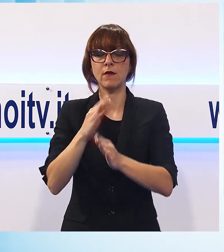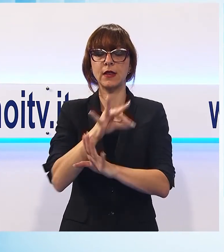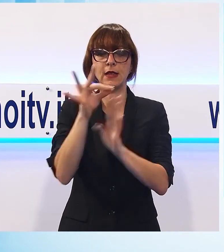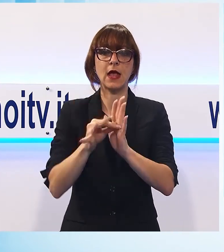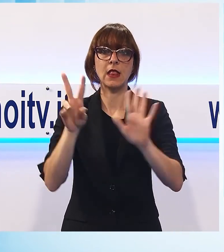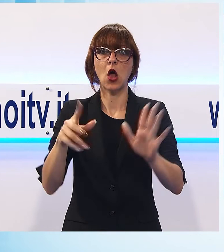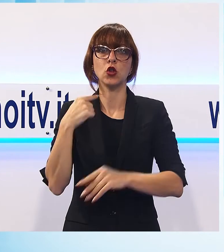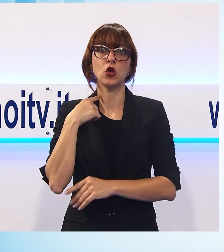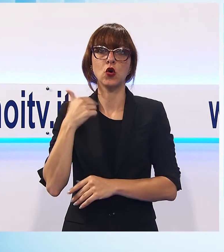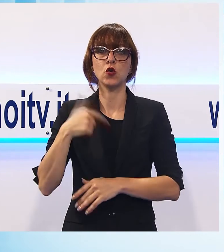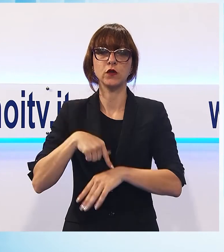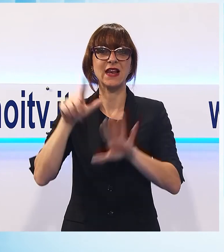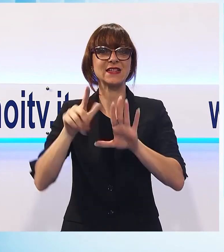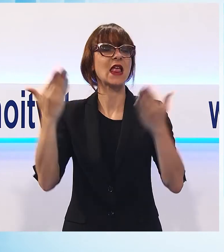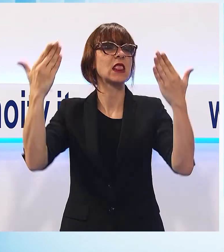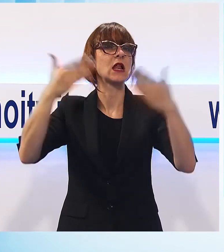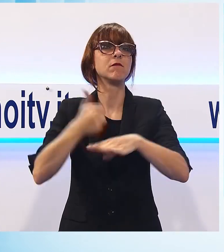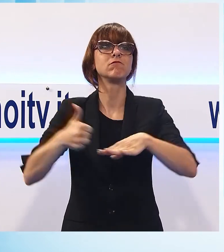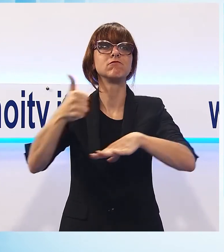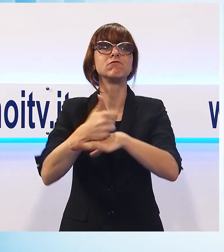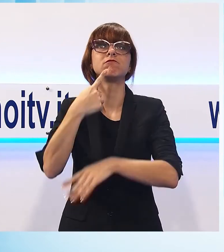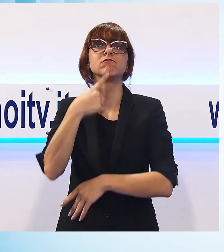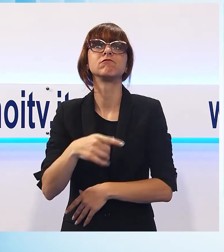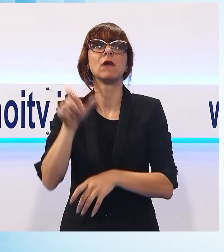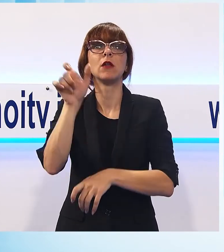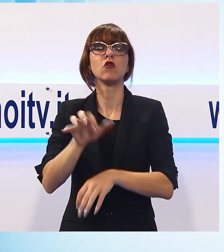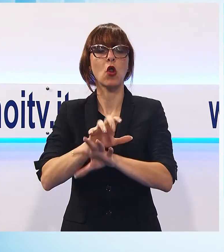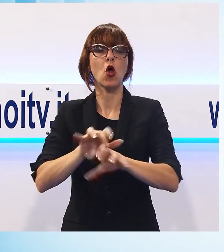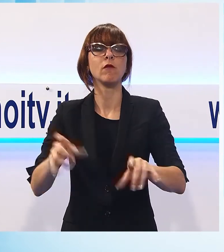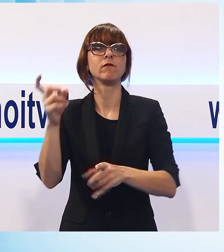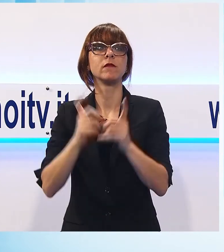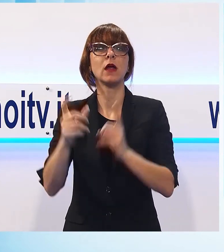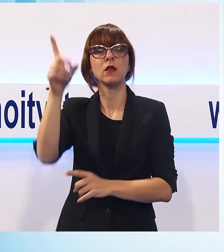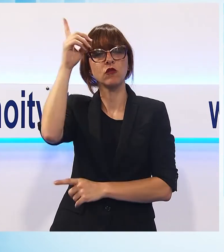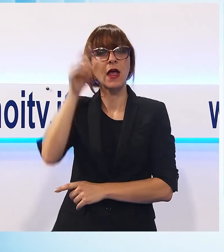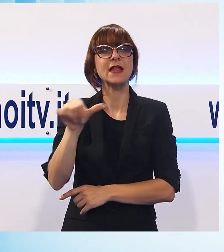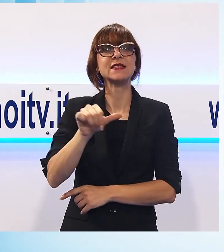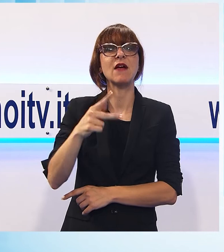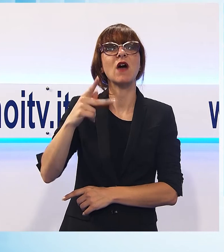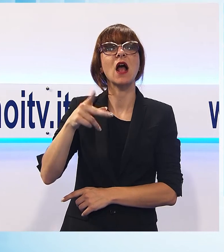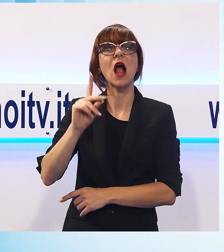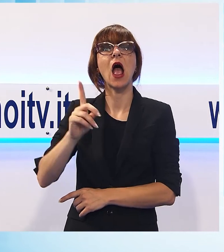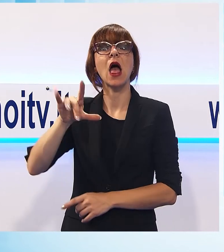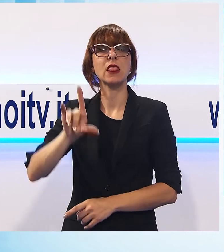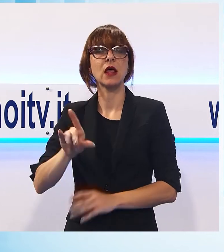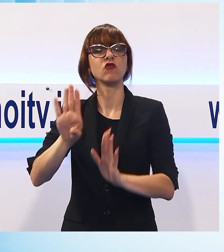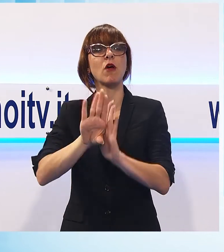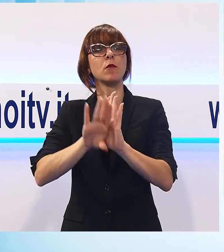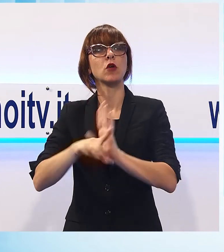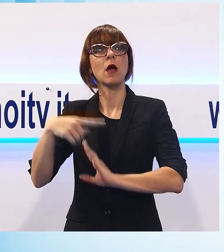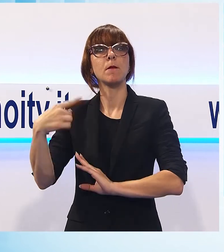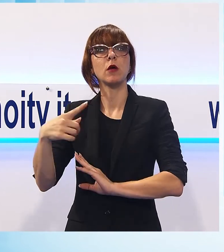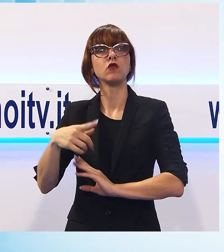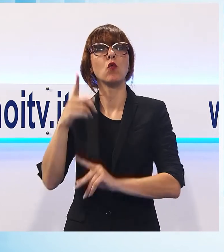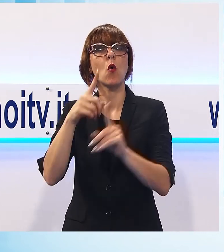agosto alle 19. Il protagonista sarà l'organista tedesco Stefan Kagel che presenterà un programma denso di